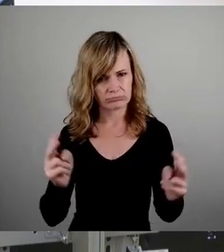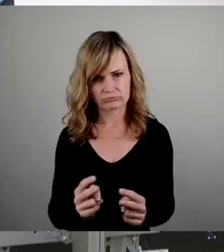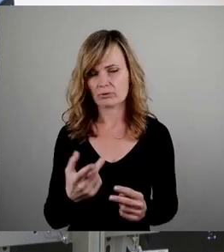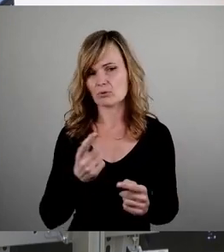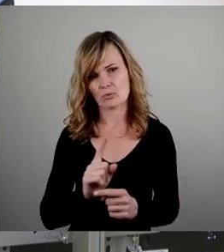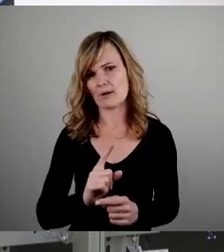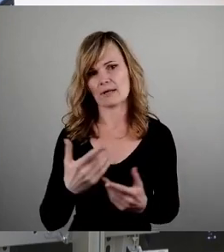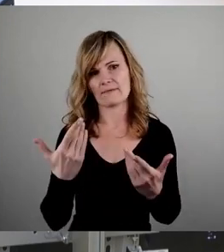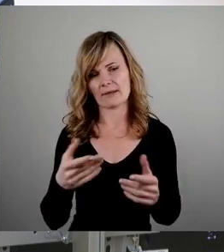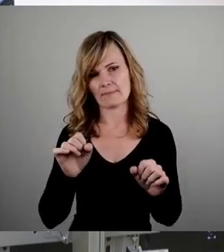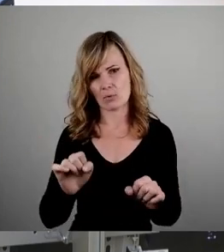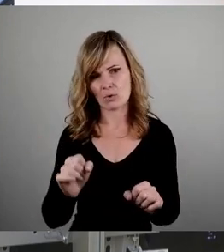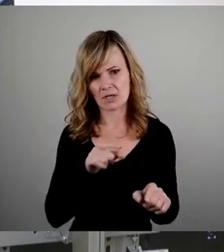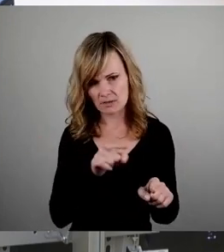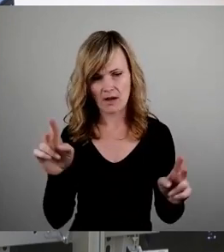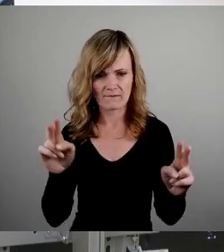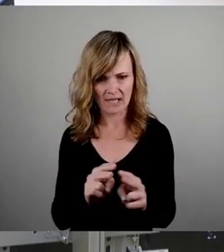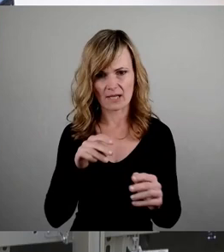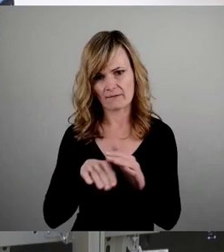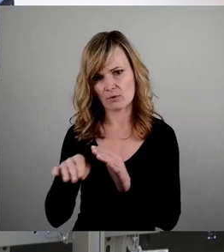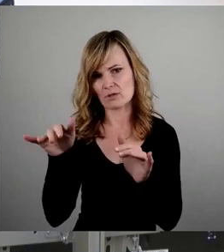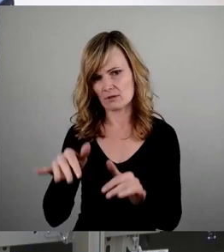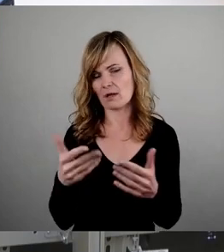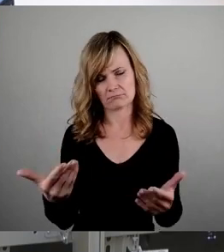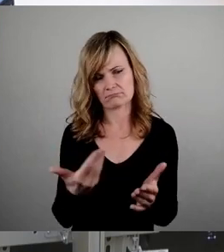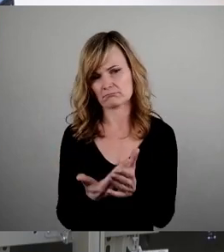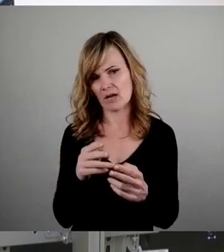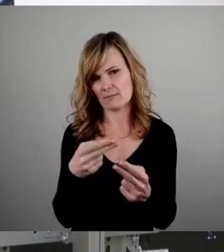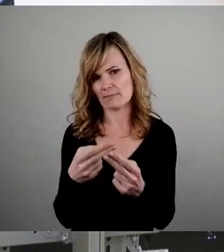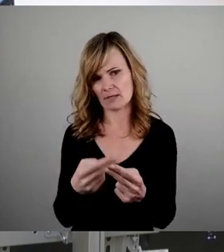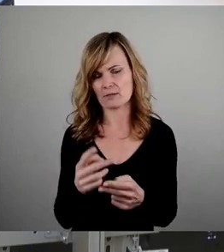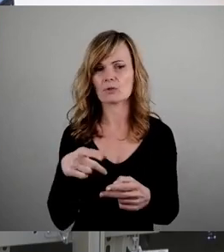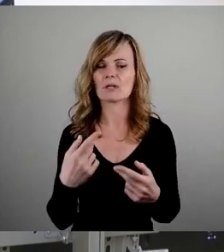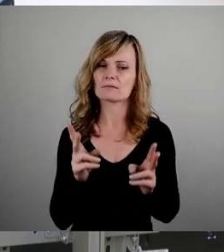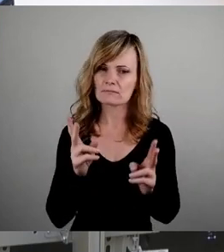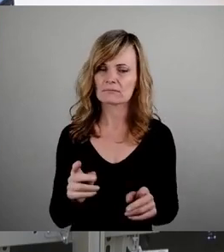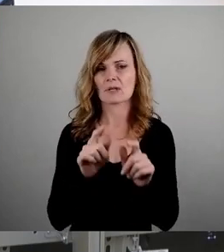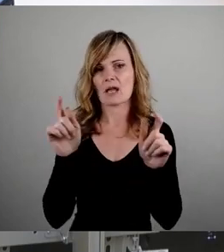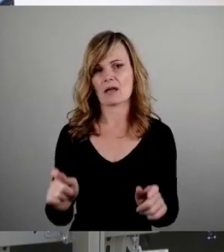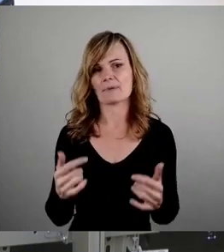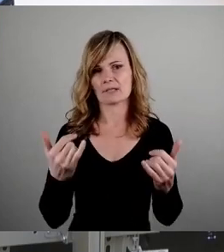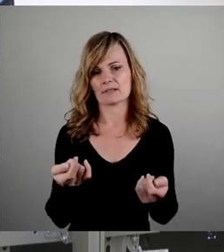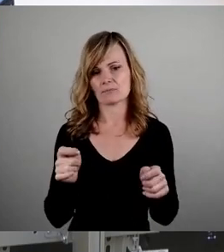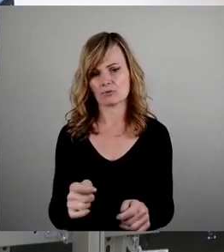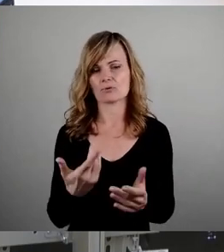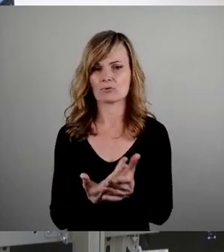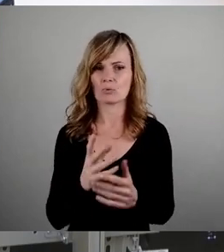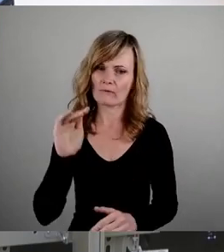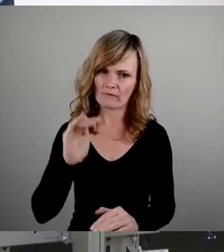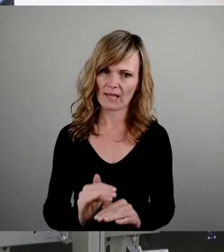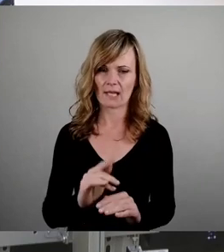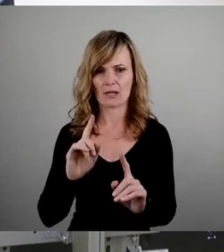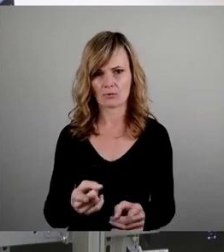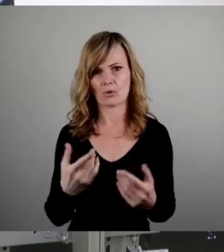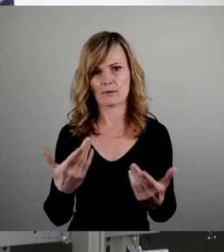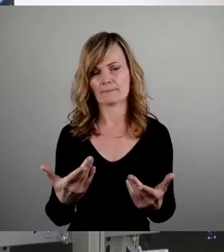das von der Köpfeanzahl möglich ist. Und dann der tatsächlich ausgeschöpfte Rahmen, der jetzt hier beschlossen wird, auch deutlich niedriger liegen sollte.